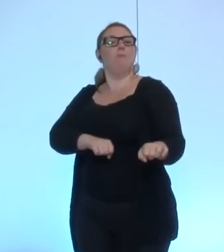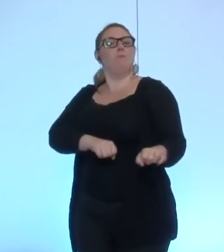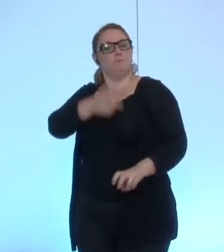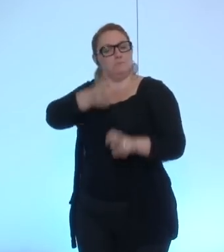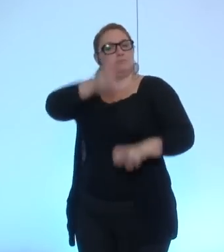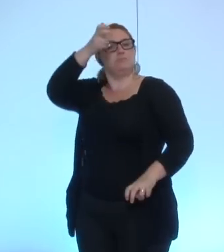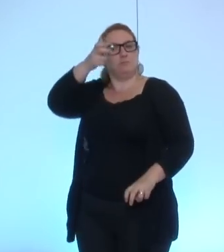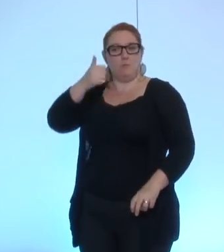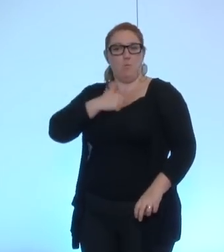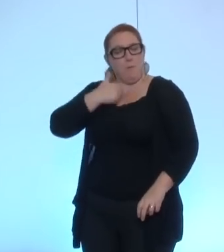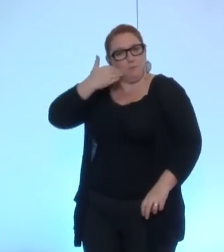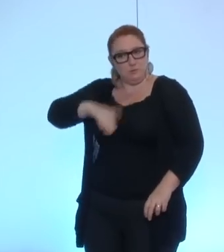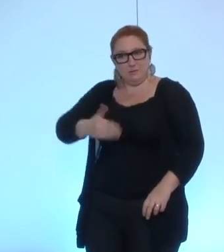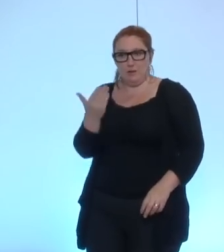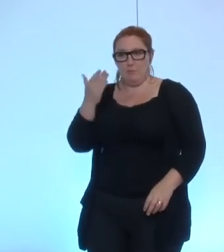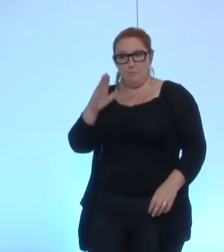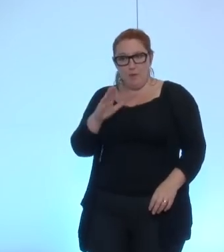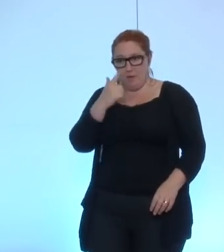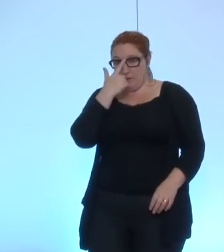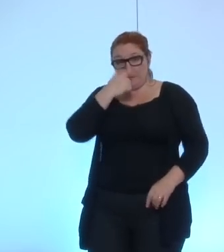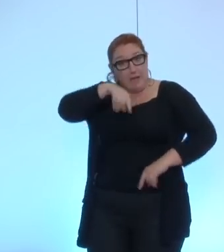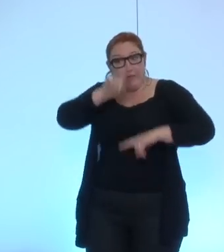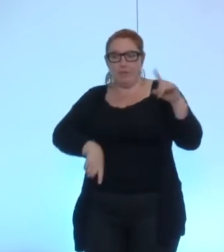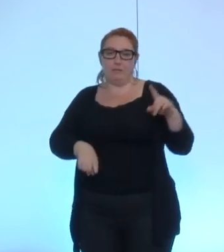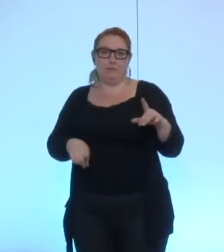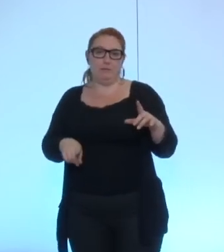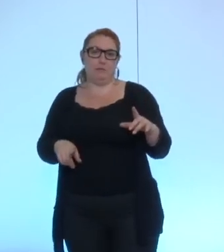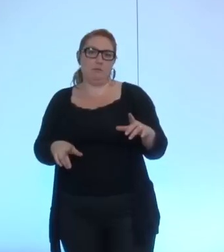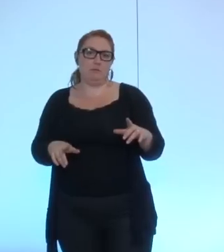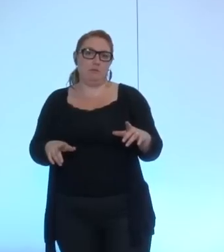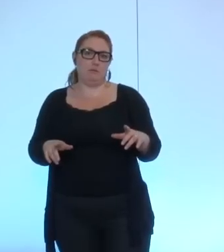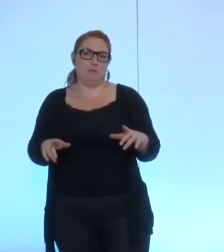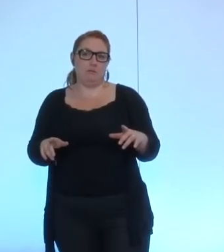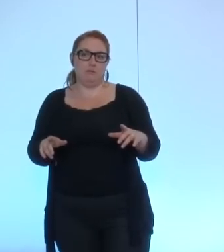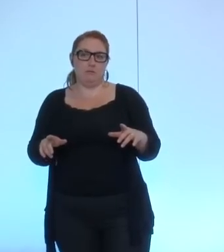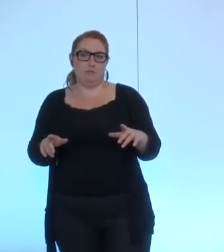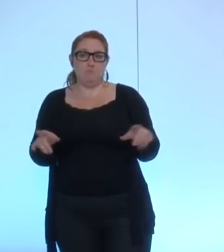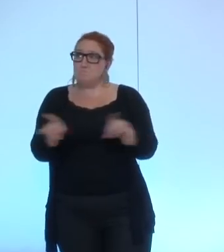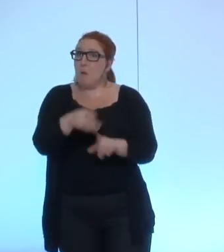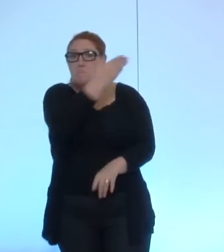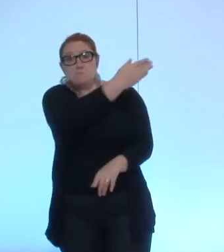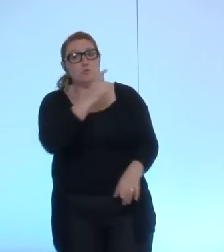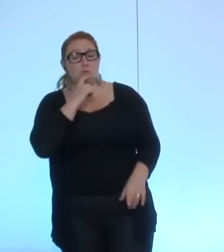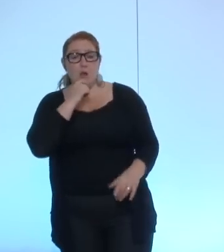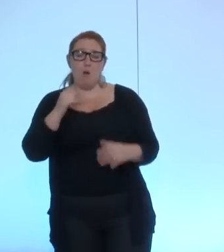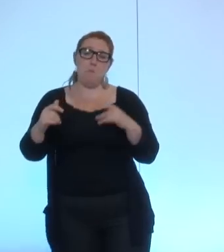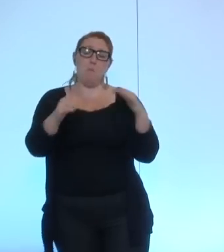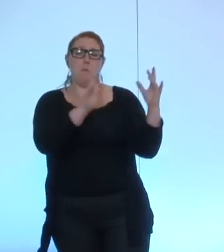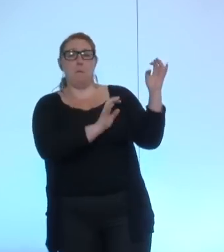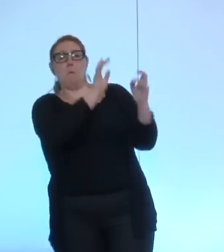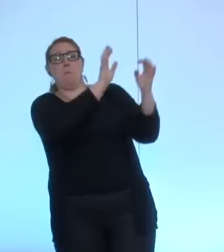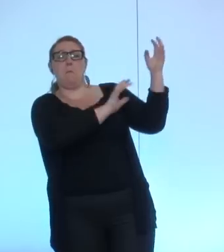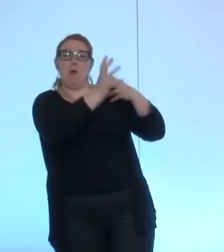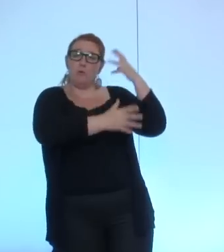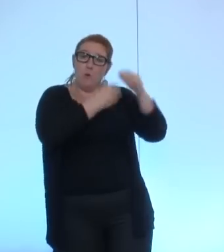dureté je le dis moi-même mais nous n'avons pas le droit de vivre ce que nous venons de vivre sans que cela soit